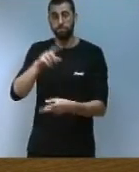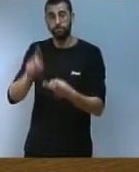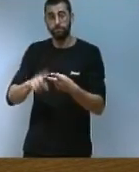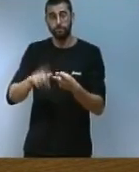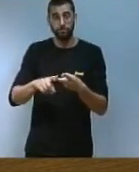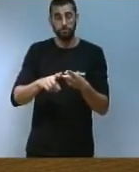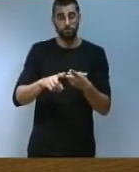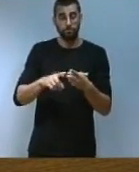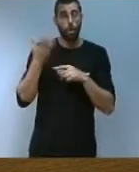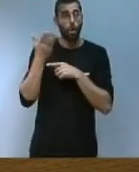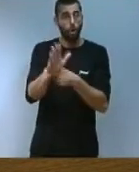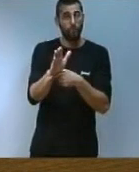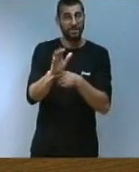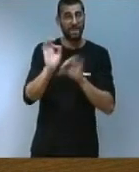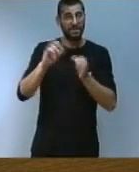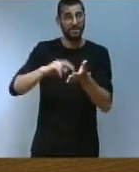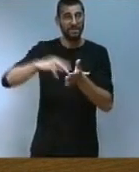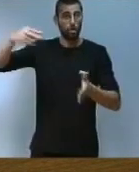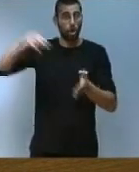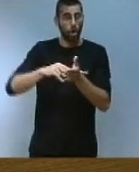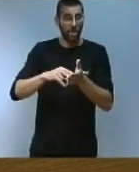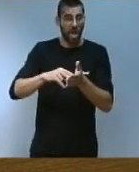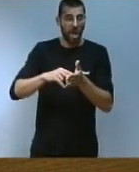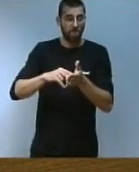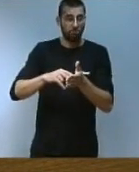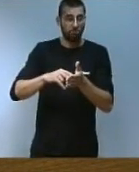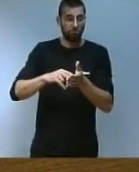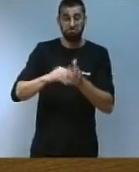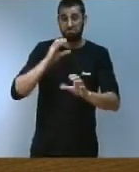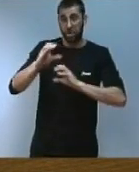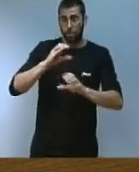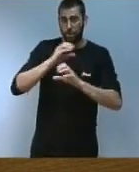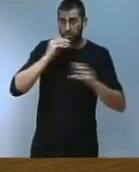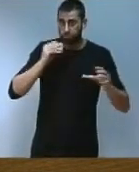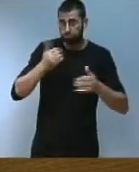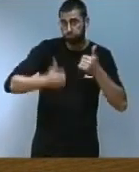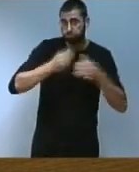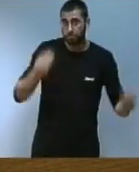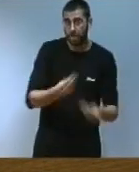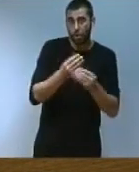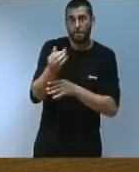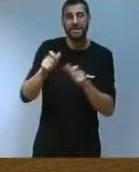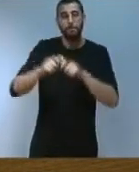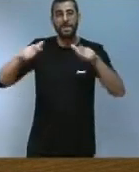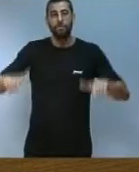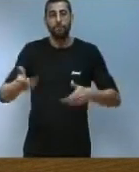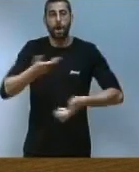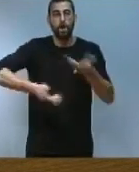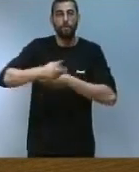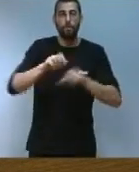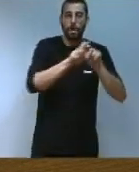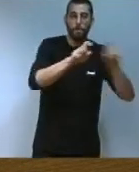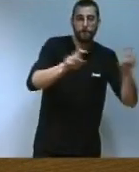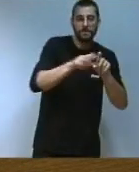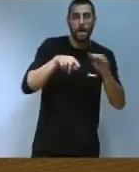consolidar l'oferta del sector de tecnologies electròniques informàtiques i de comunicació i establir plataformes de col·laboració entre empreses agents d